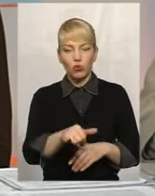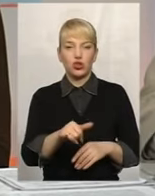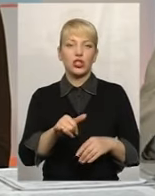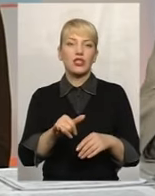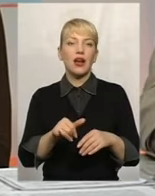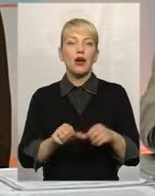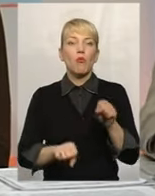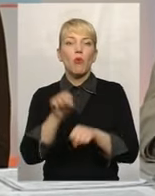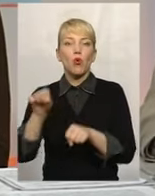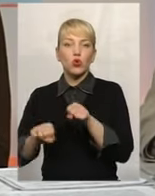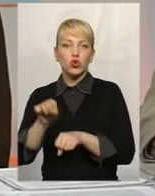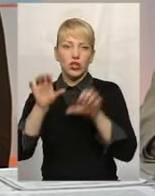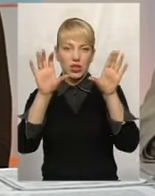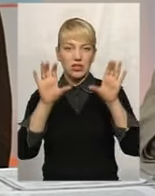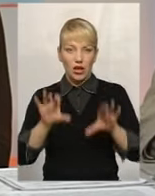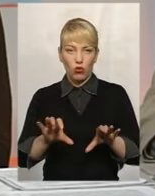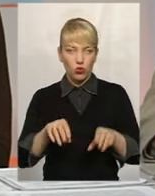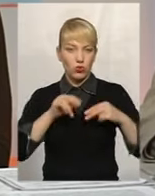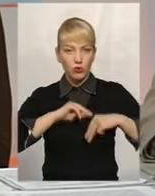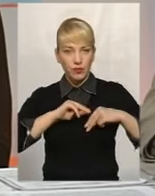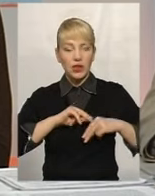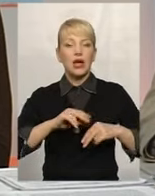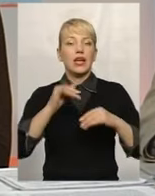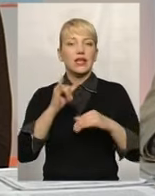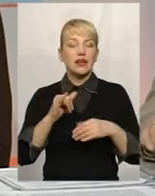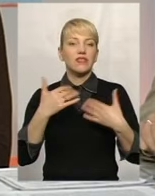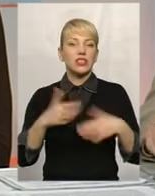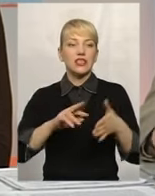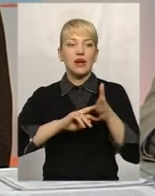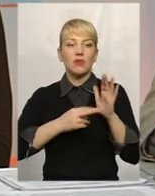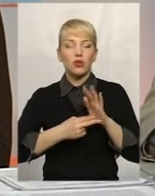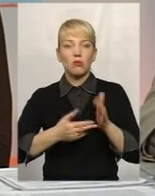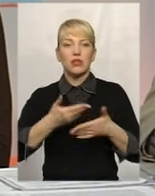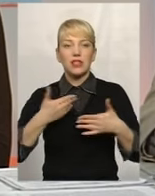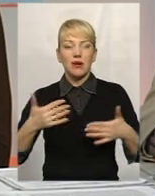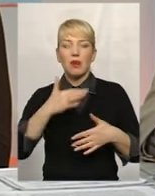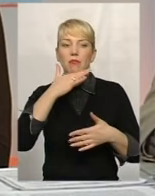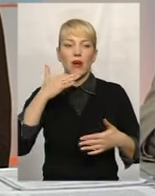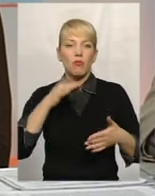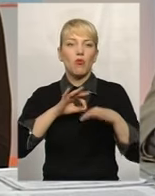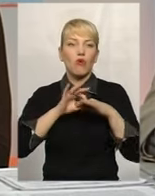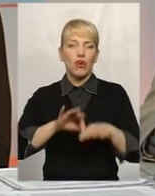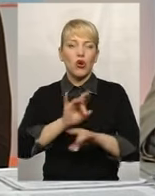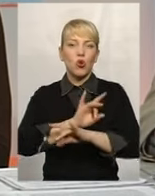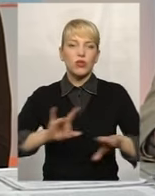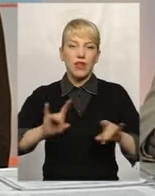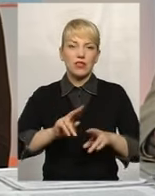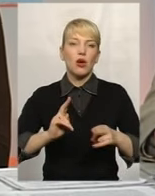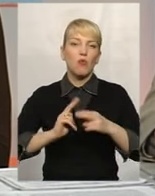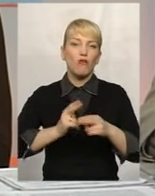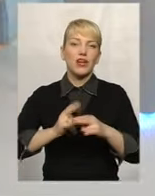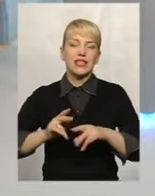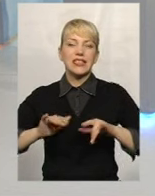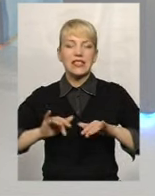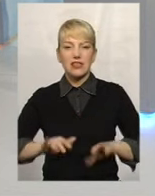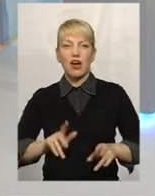трудового законодавства. І вже заплановано нами низку проведення роз'яснювальних профілактичних заходів,